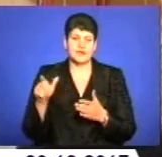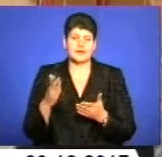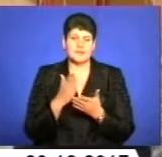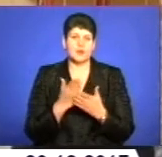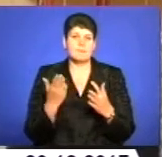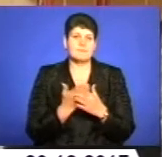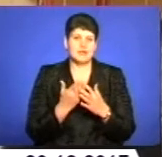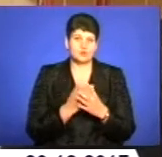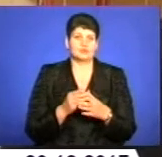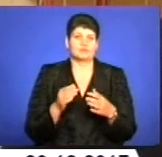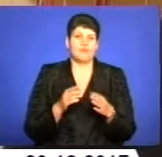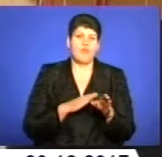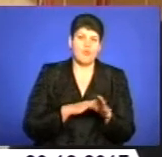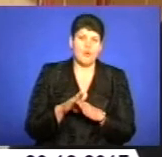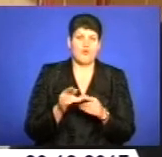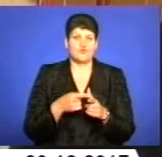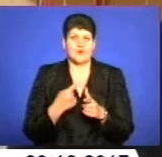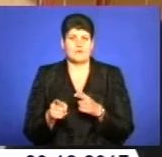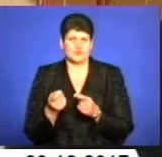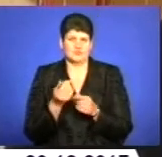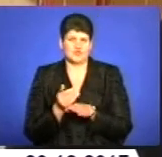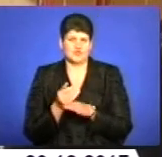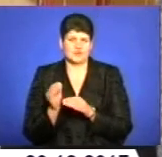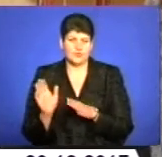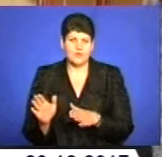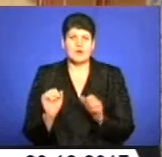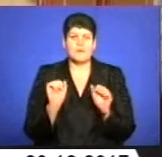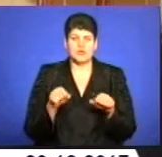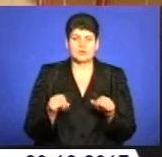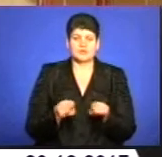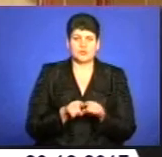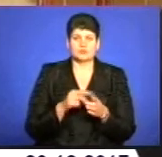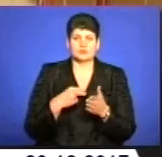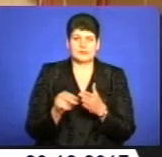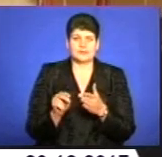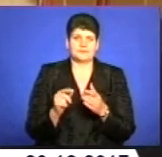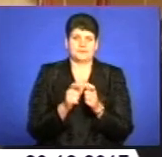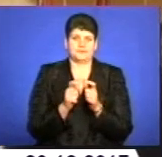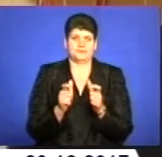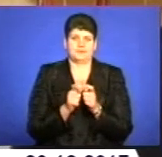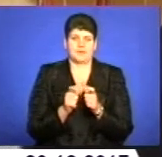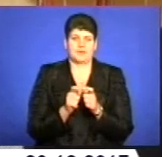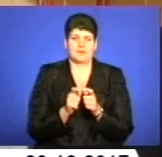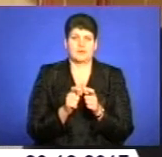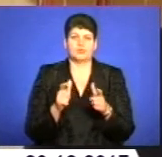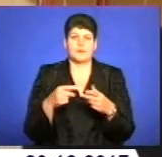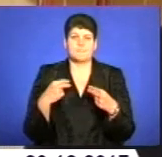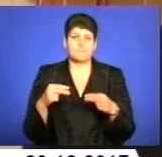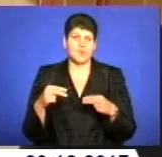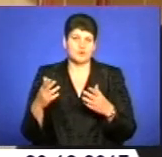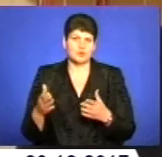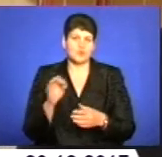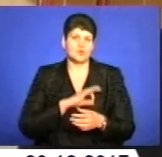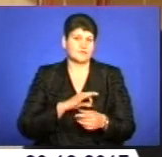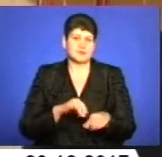транспорті повну або часткову. Також можна придбати електронний квиток в пунктах продажу і